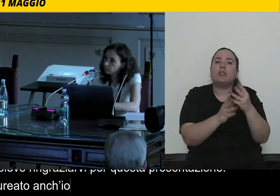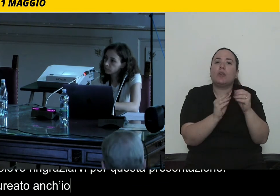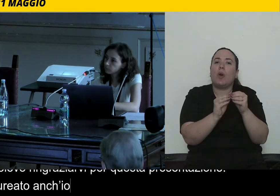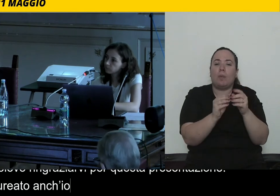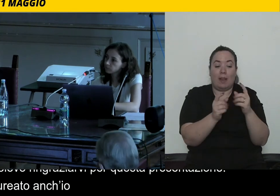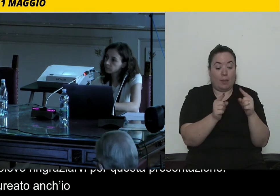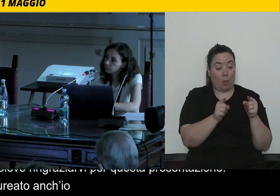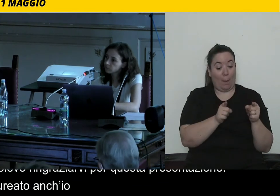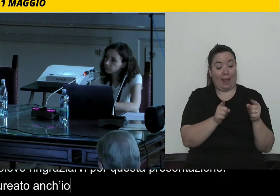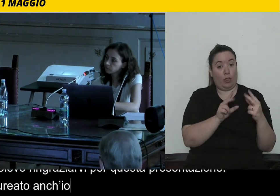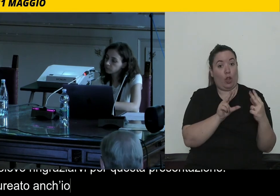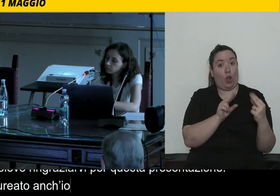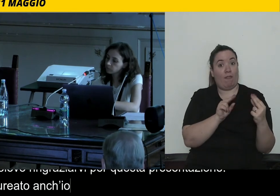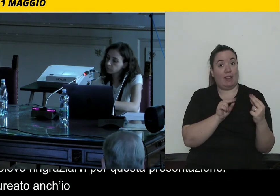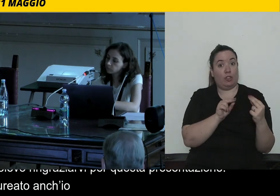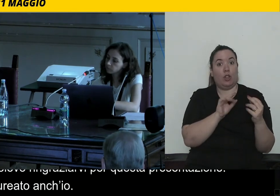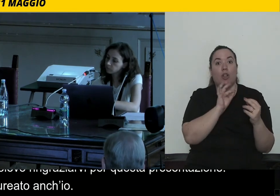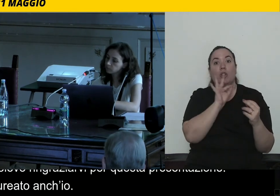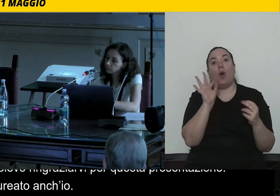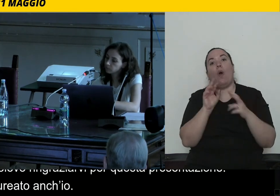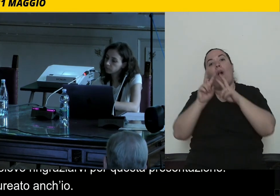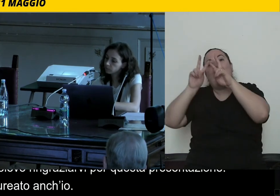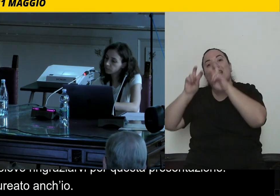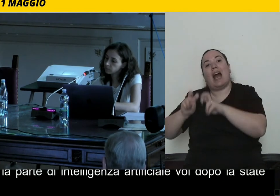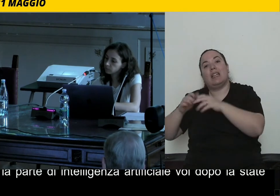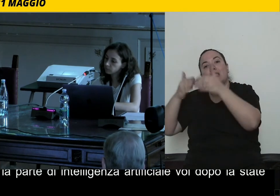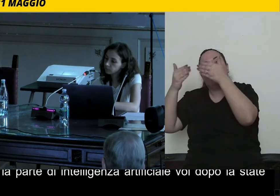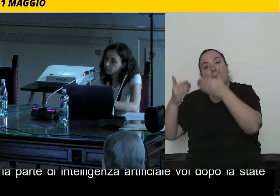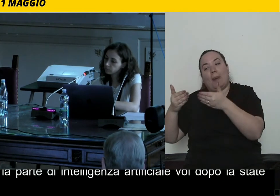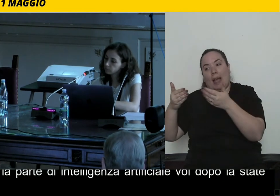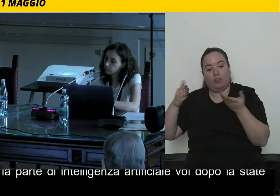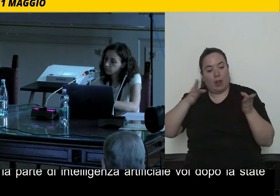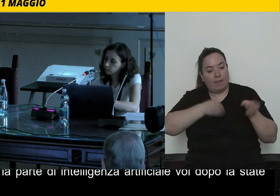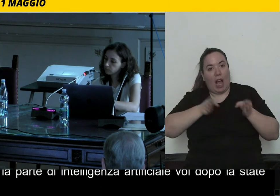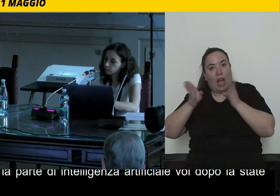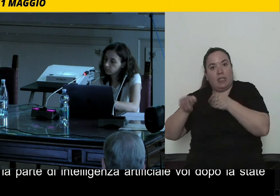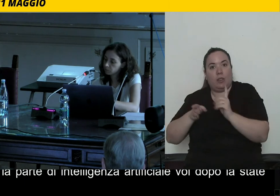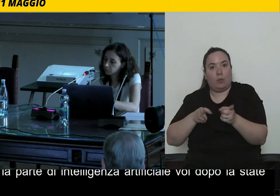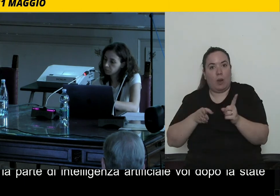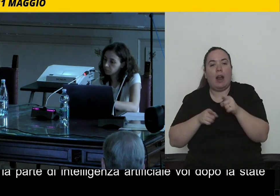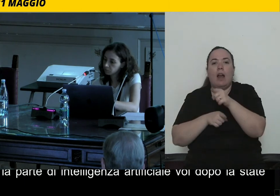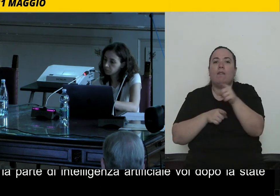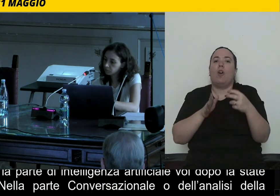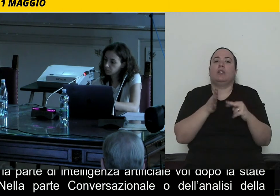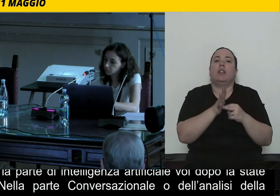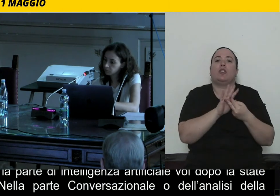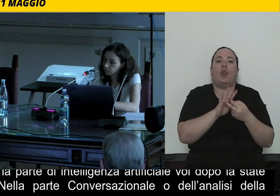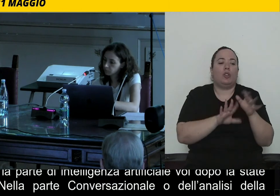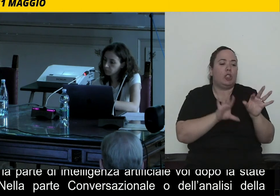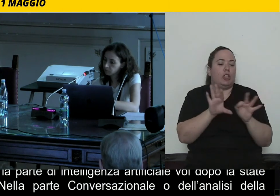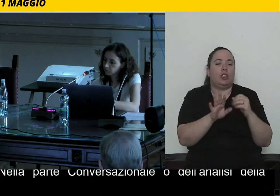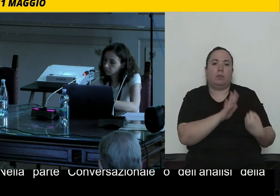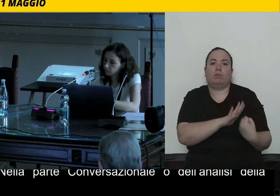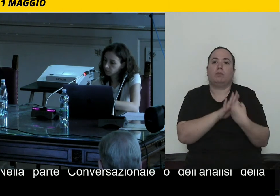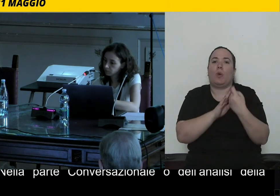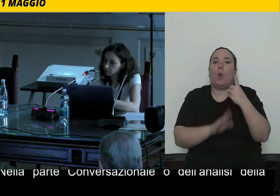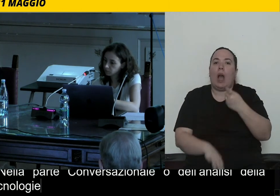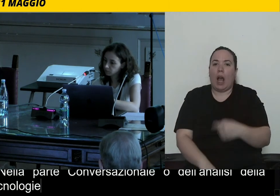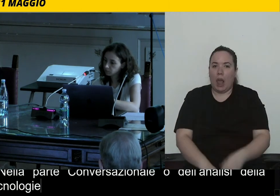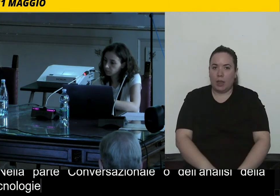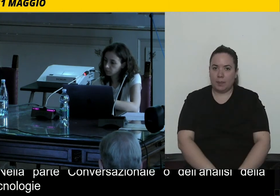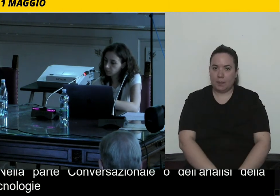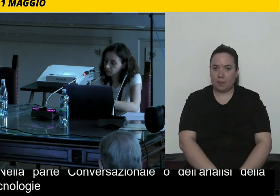conversazionale o nell'analisi della pagina? E in quali tecnologie vi state, diciamo, soffermando?